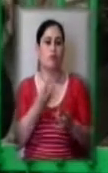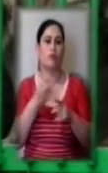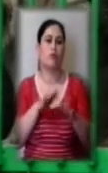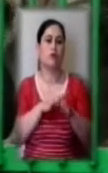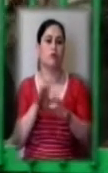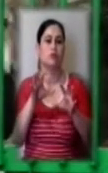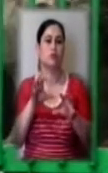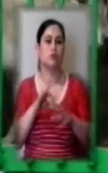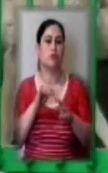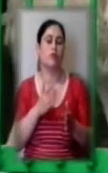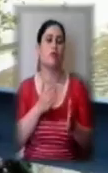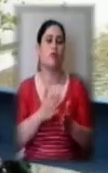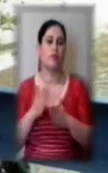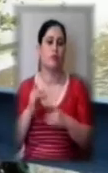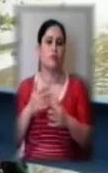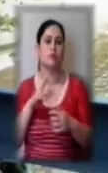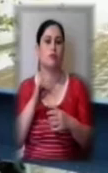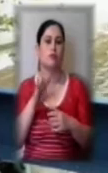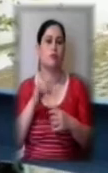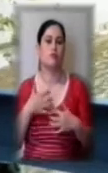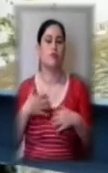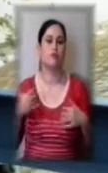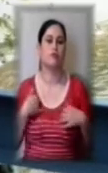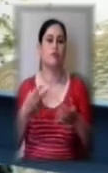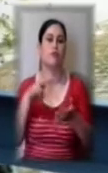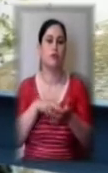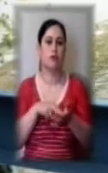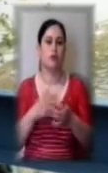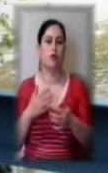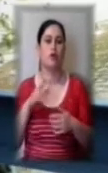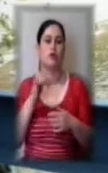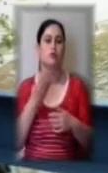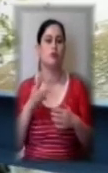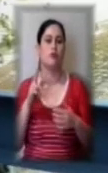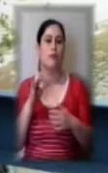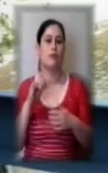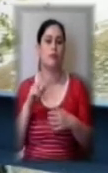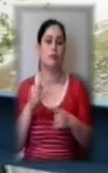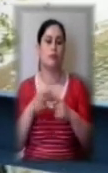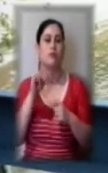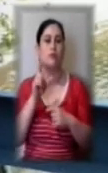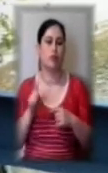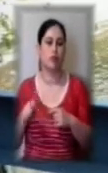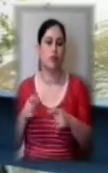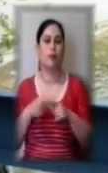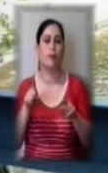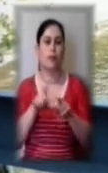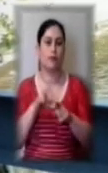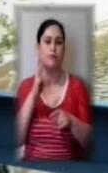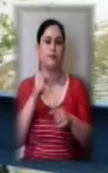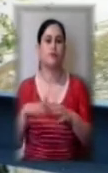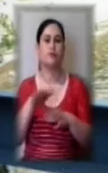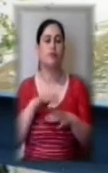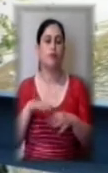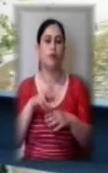поводження з дикими тваринами. Встановлені душові кабинки для людей. І також на території пляжу Південного